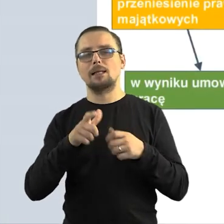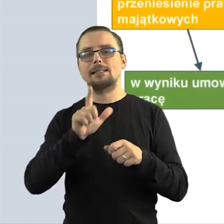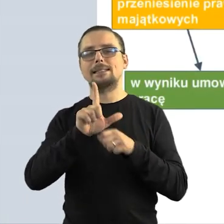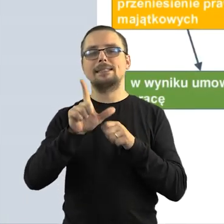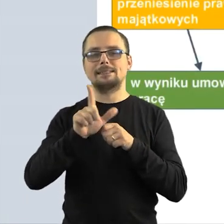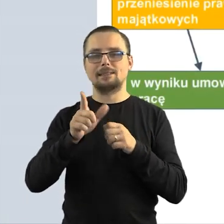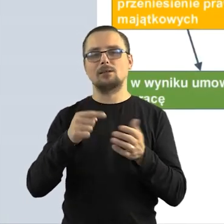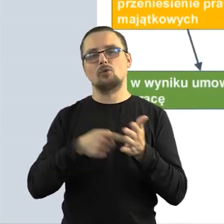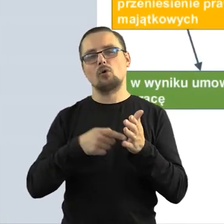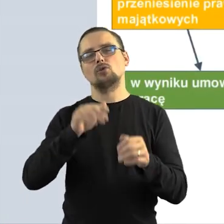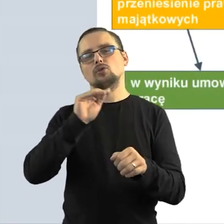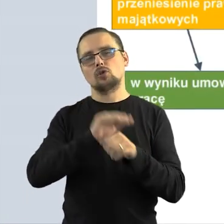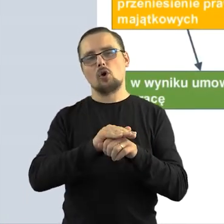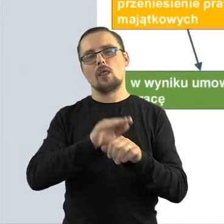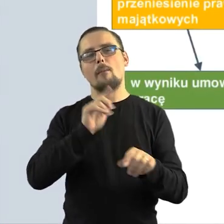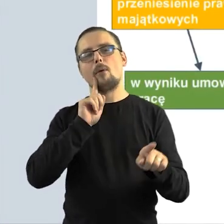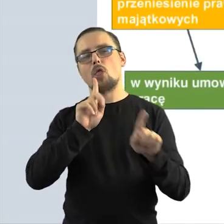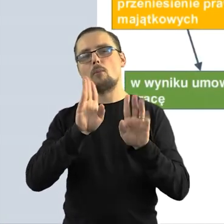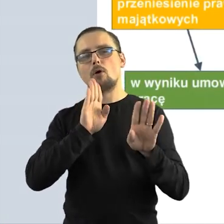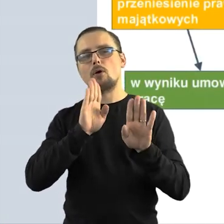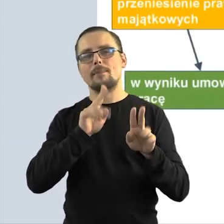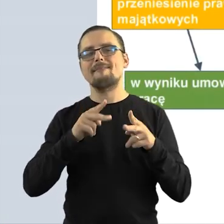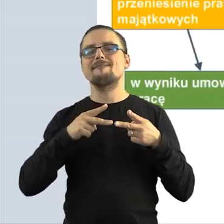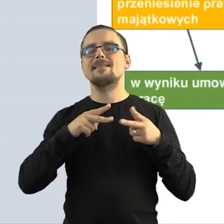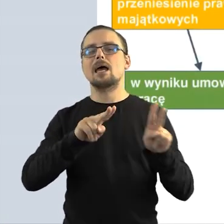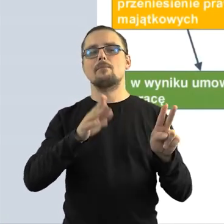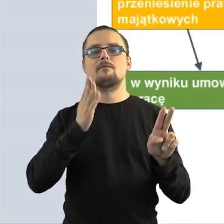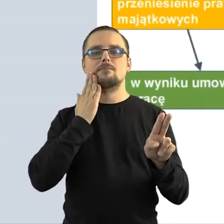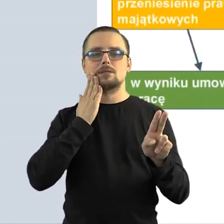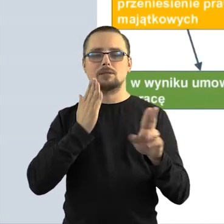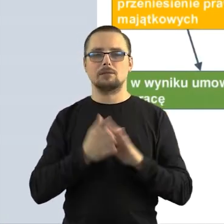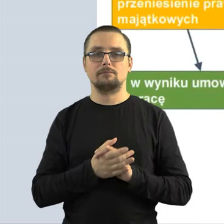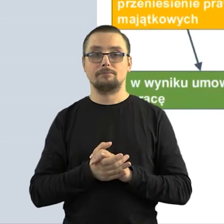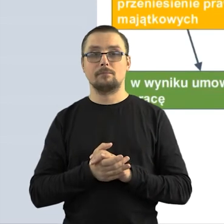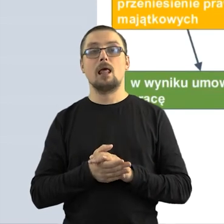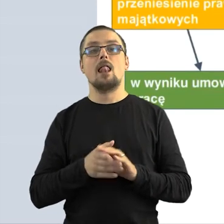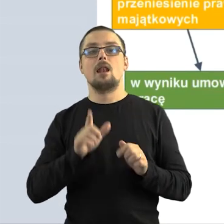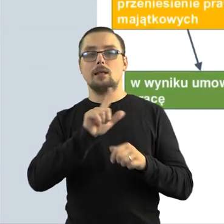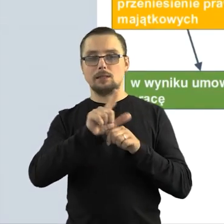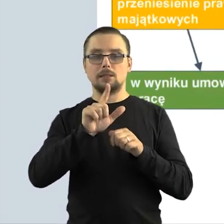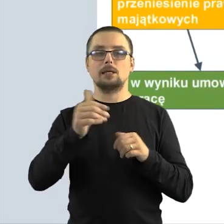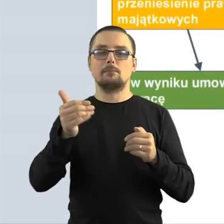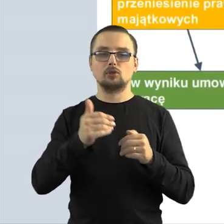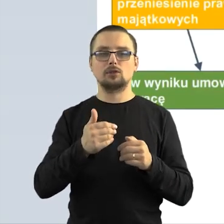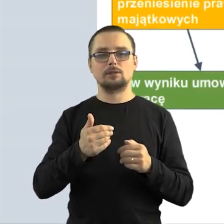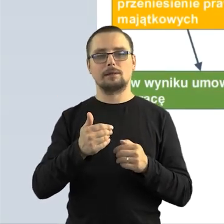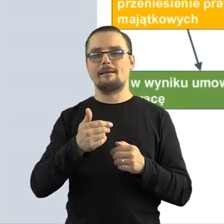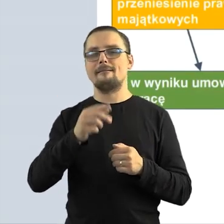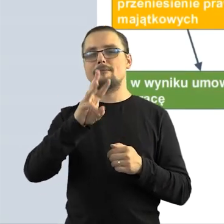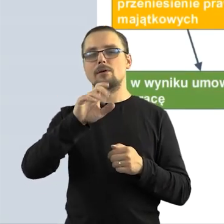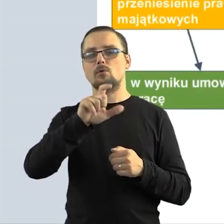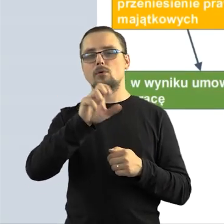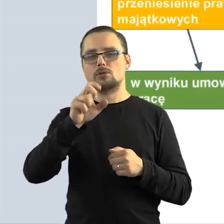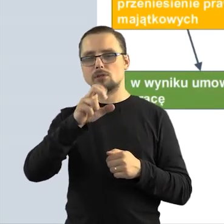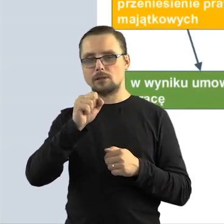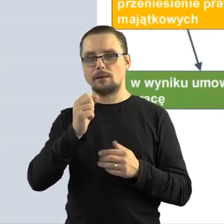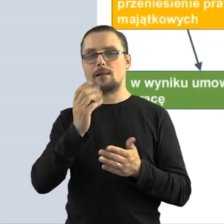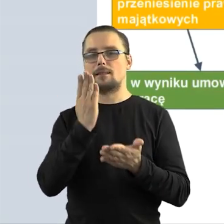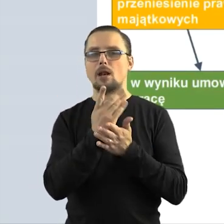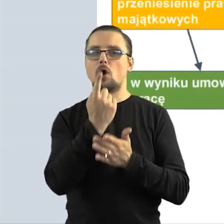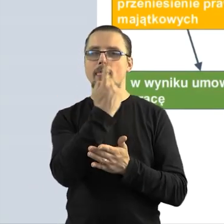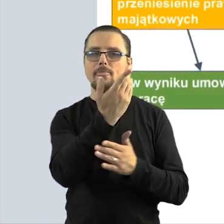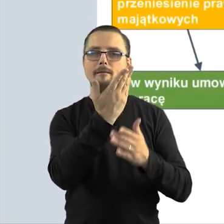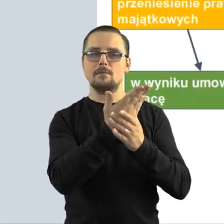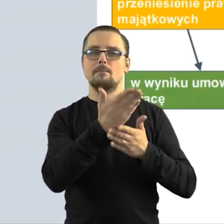Albo też jest taki mechanizm zwany licencją. Licencja to jest takie wyrażanie zgody. jest bardziej jak wynajmowanie mieszkania i tutaj właśnie może być ta wyłączna,